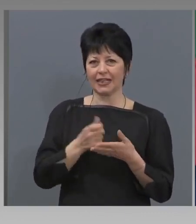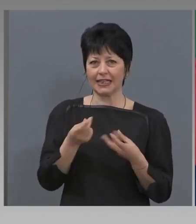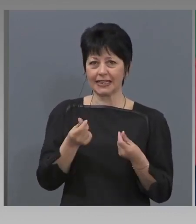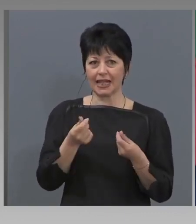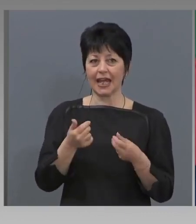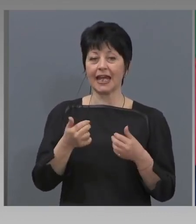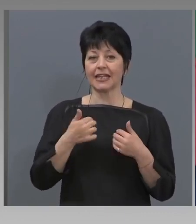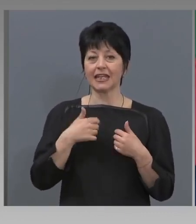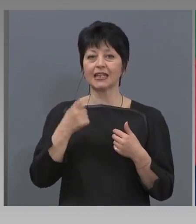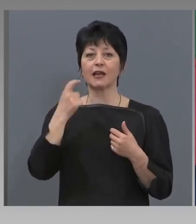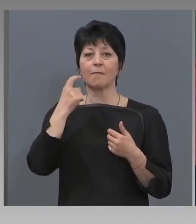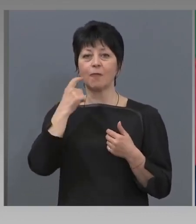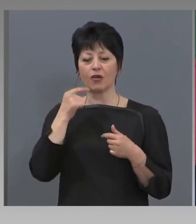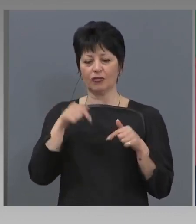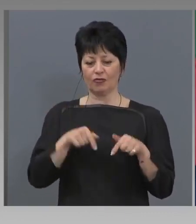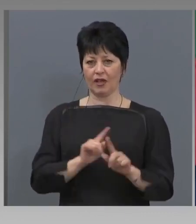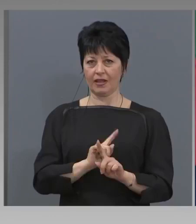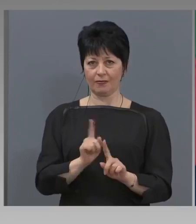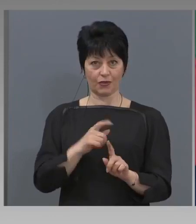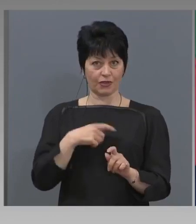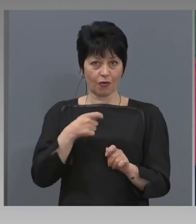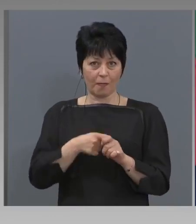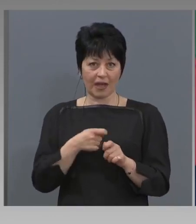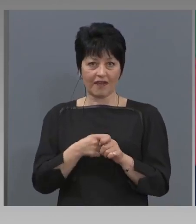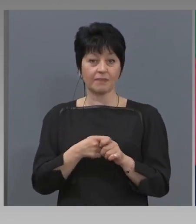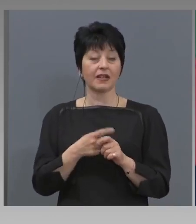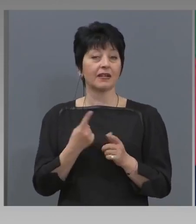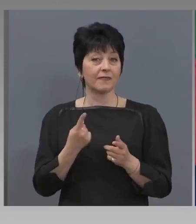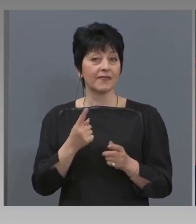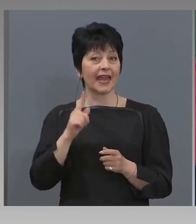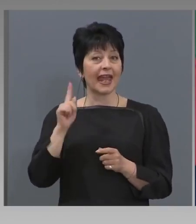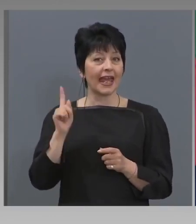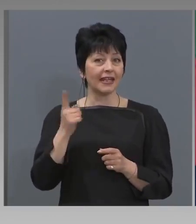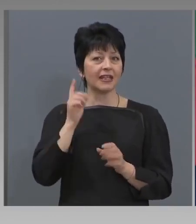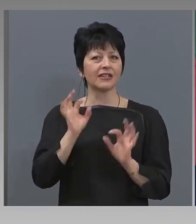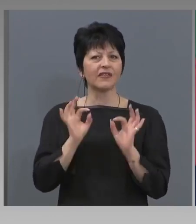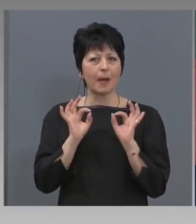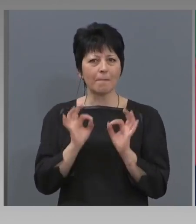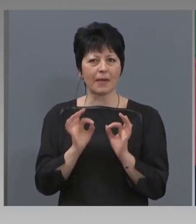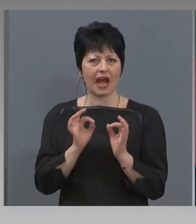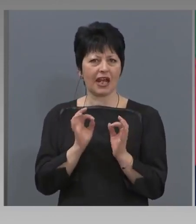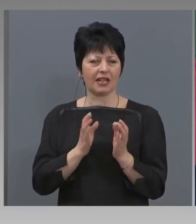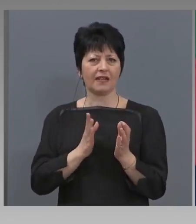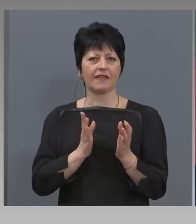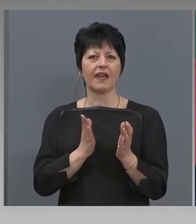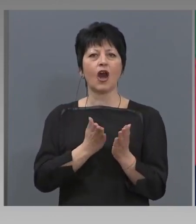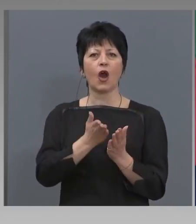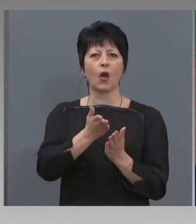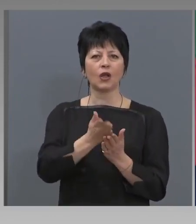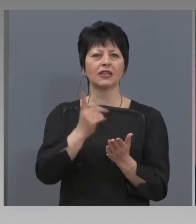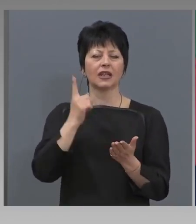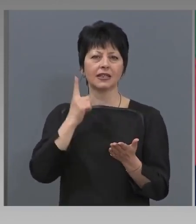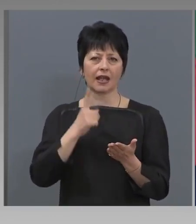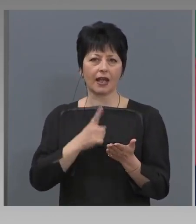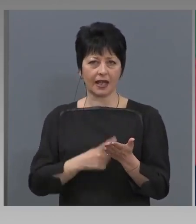сме в борд и това не можеме да правим. За това единственият правилен ход за гарантиране